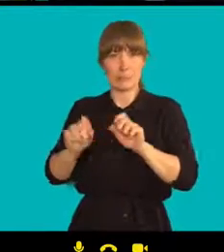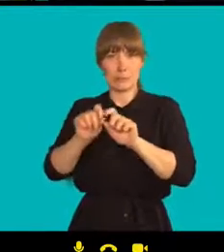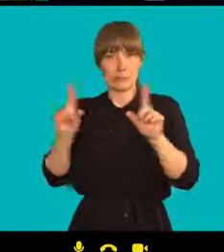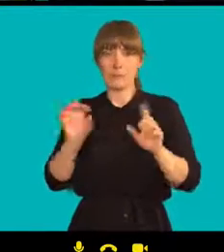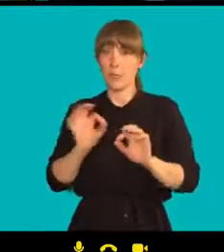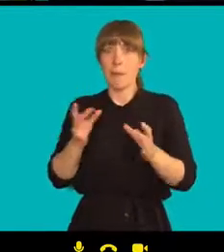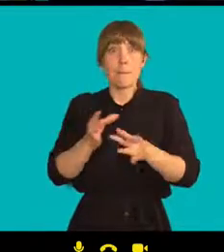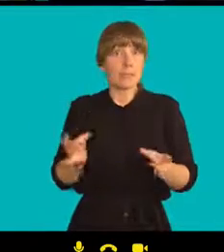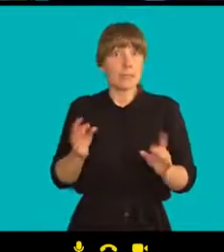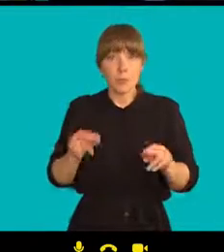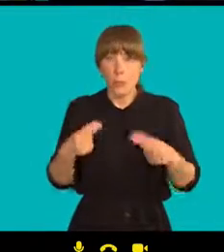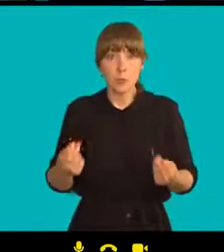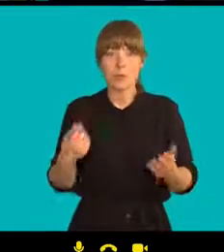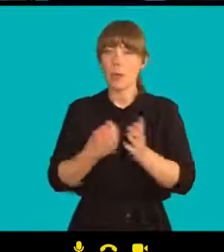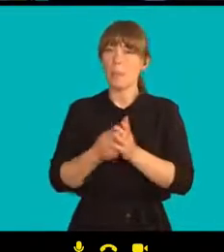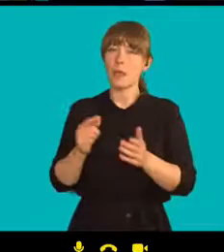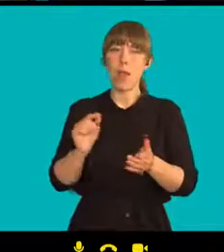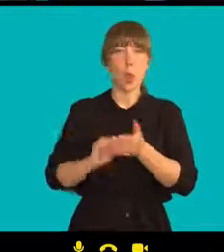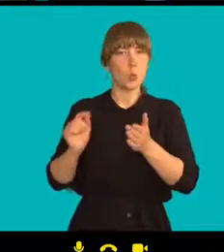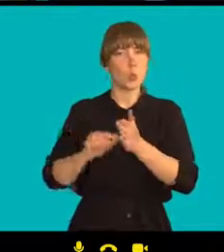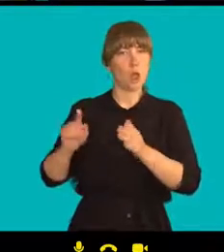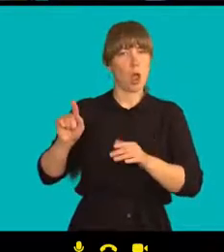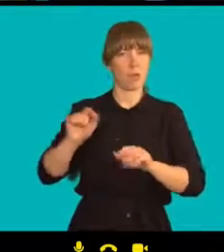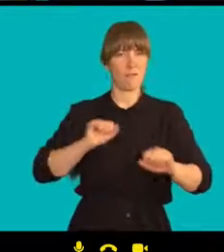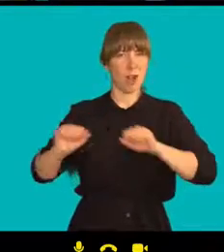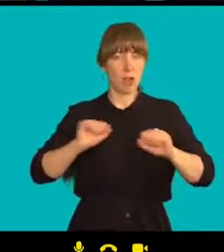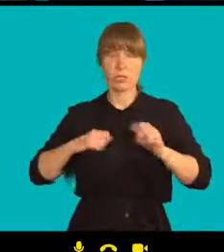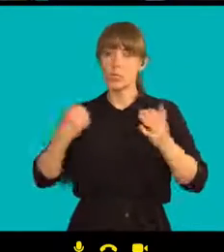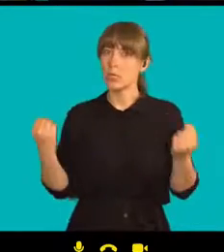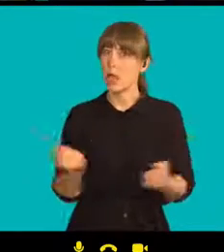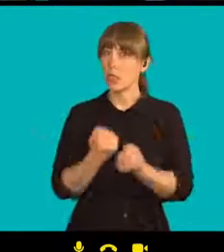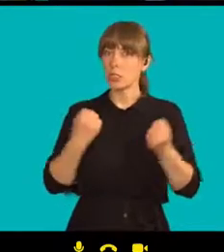takže úřady se snaží co nejvíc omezit